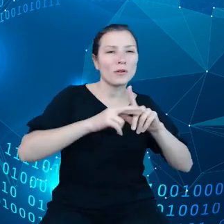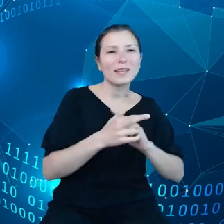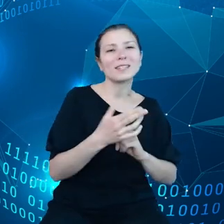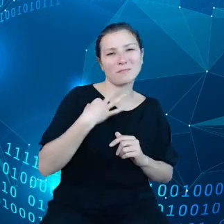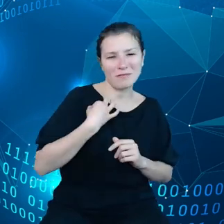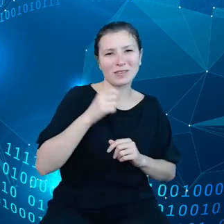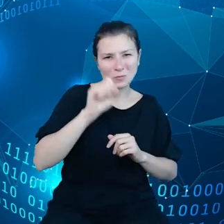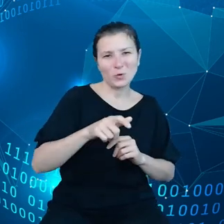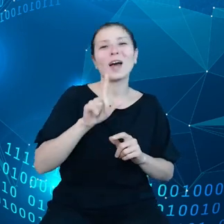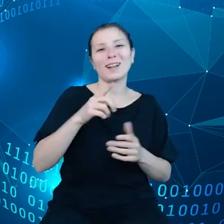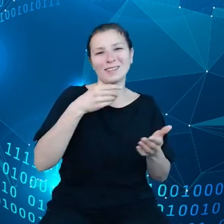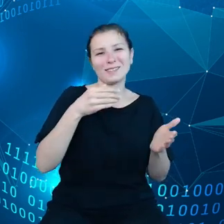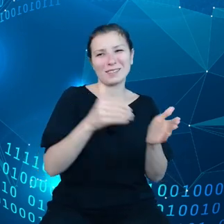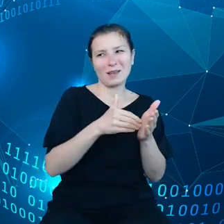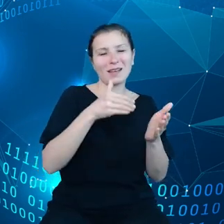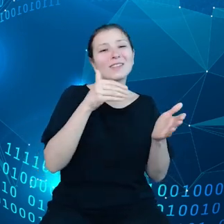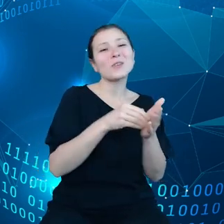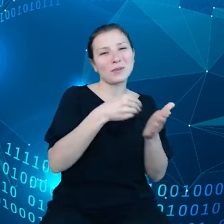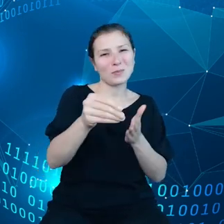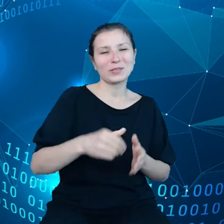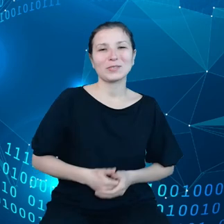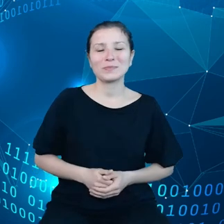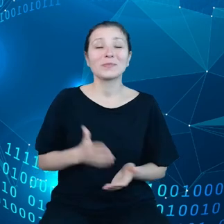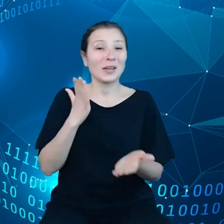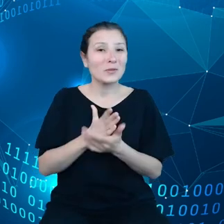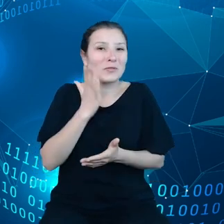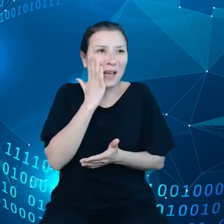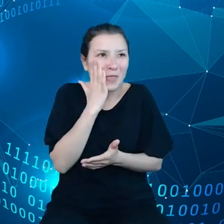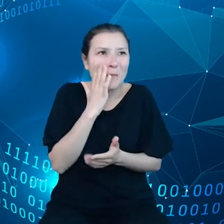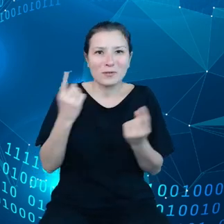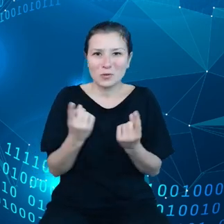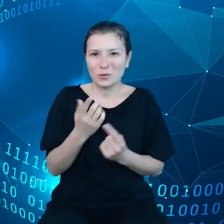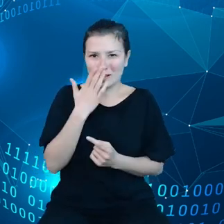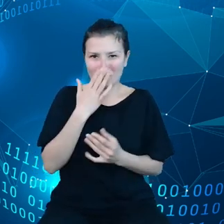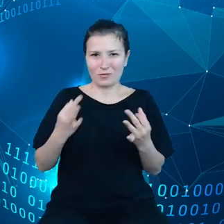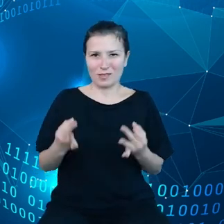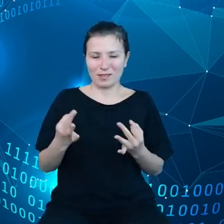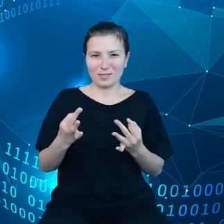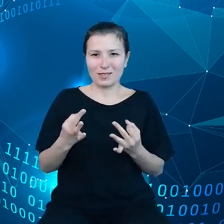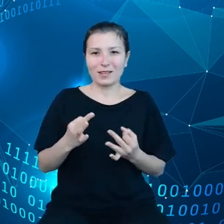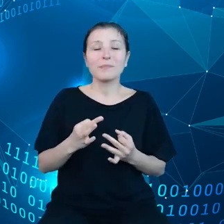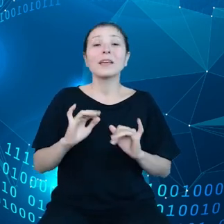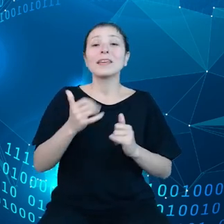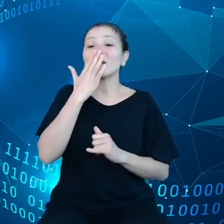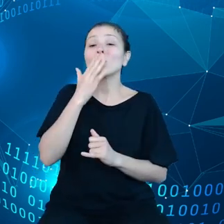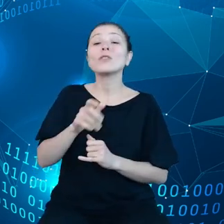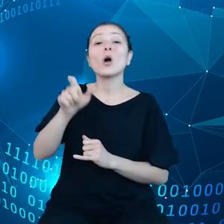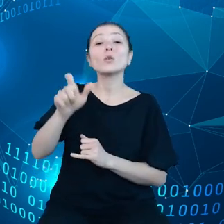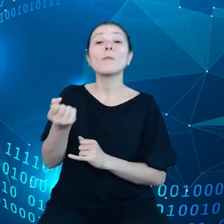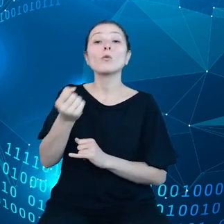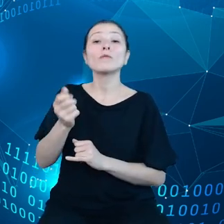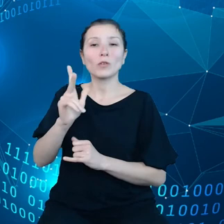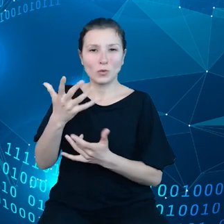okej, to teraz tak sobie popatrzyliśmy, gdzie jesteśmy teraz, jak wygląda to doświadczenie użytkownika, później popatrzyliśmy sobie